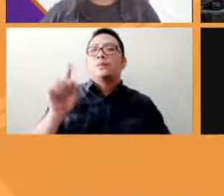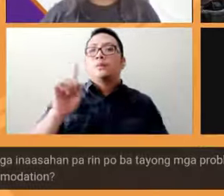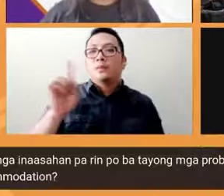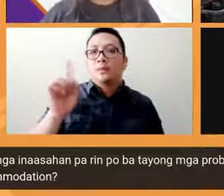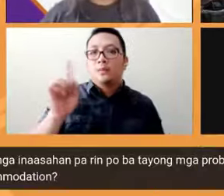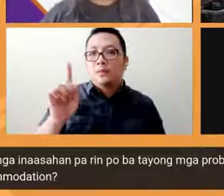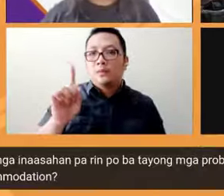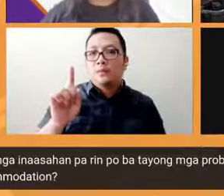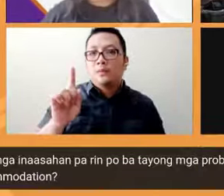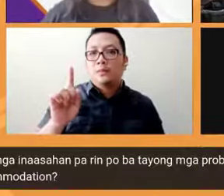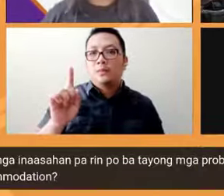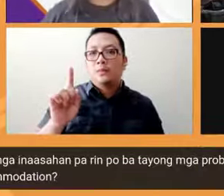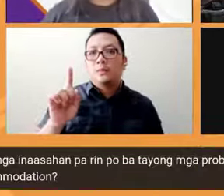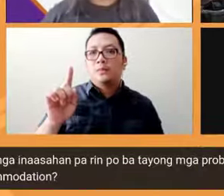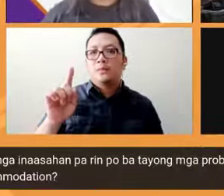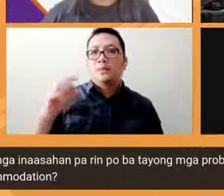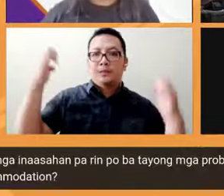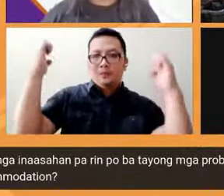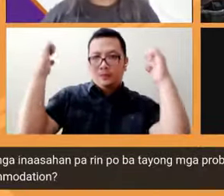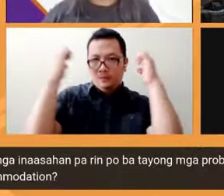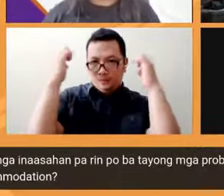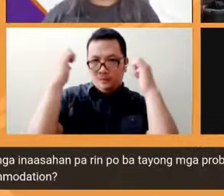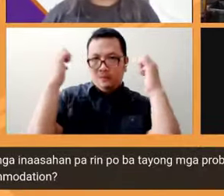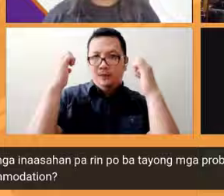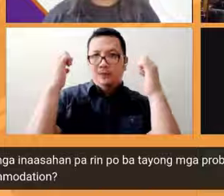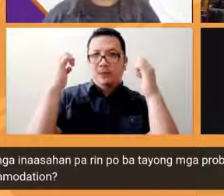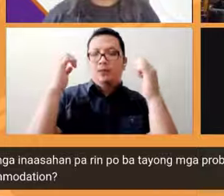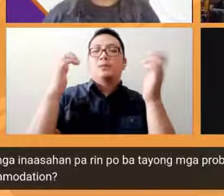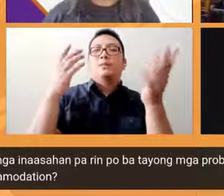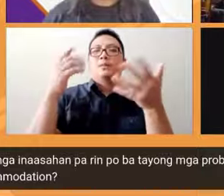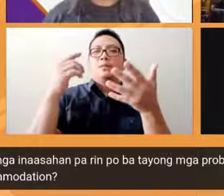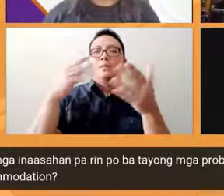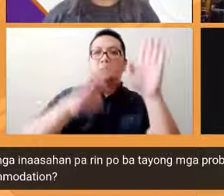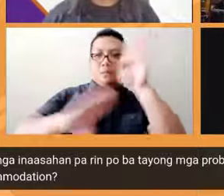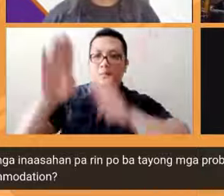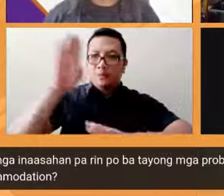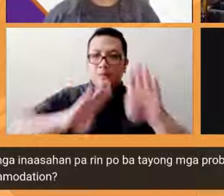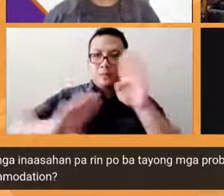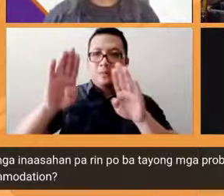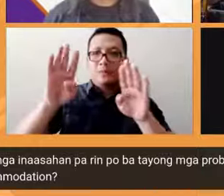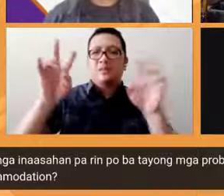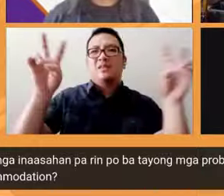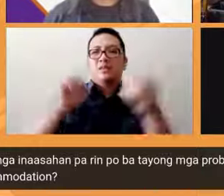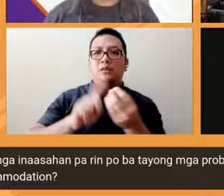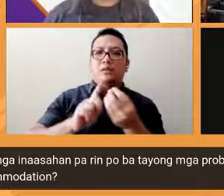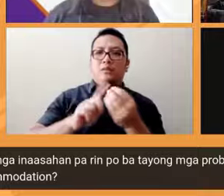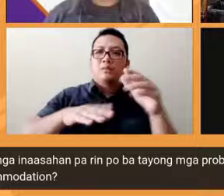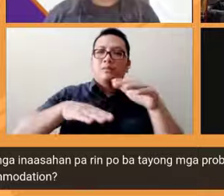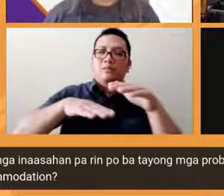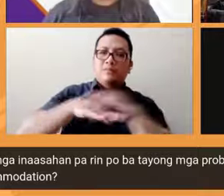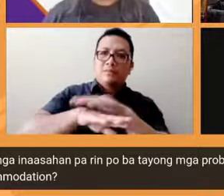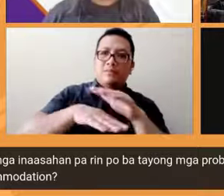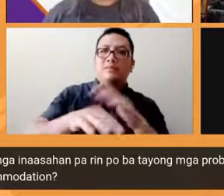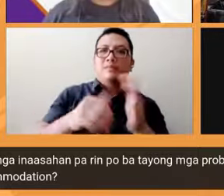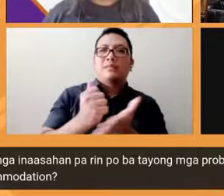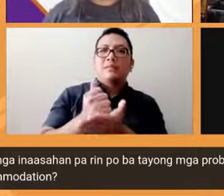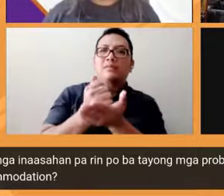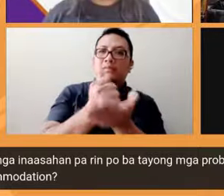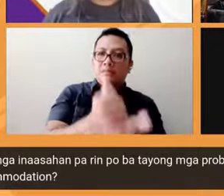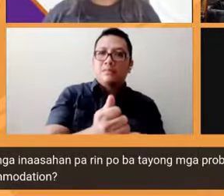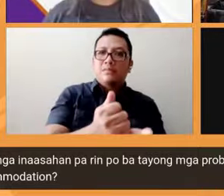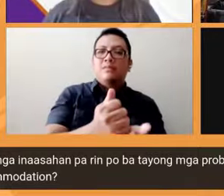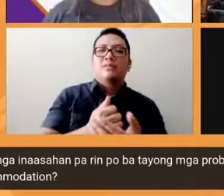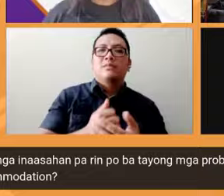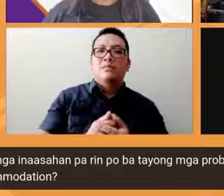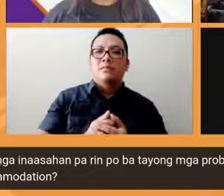inaasahan pa rin natin ng mga problema tungkol sa accessibility at accommodation Kumaga po may